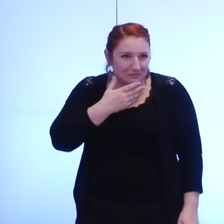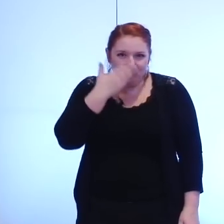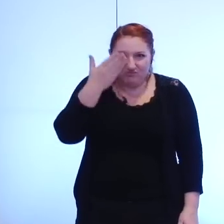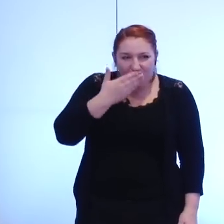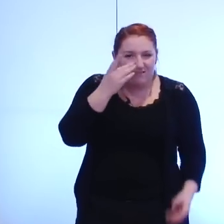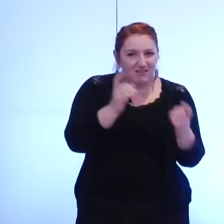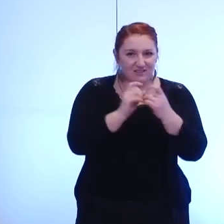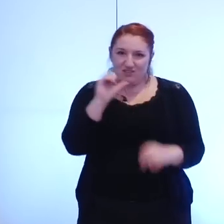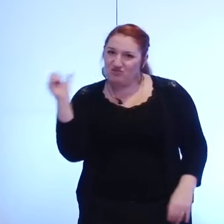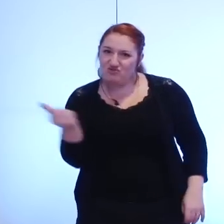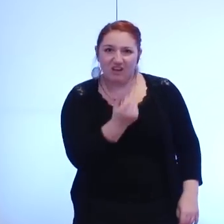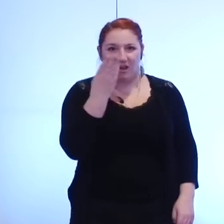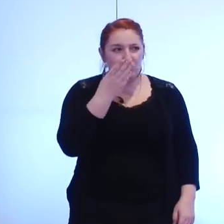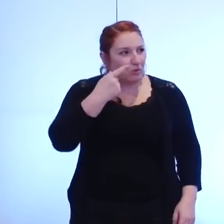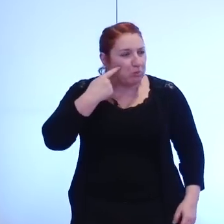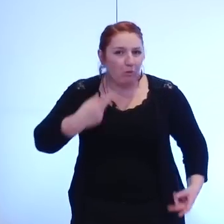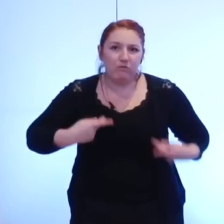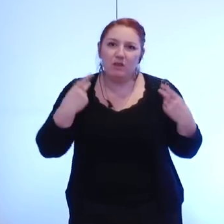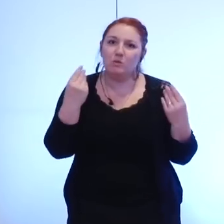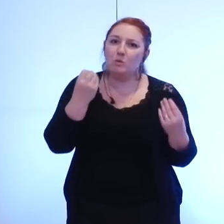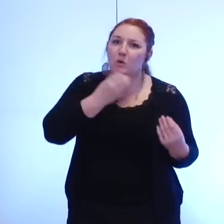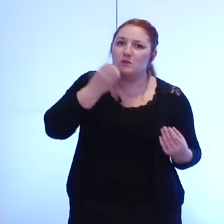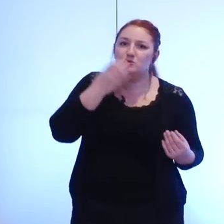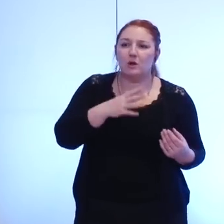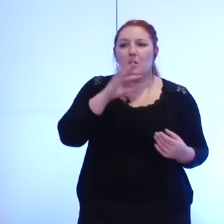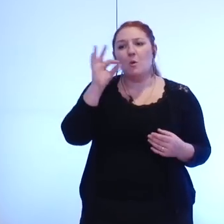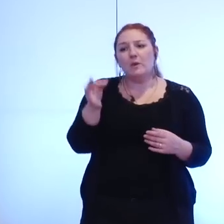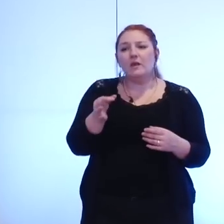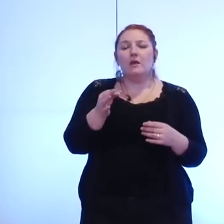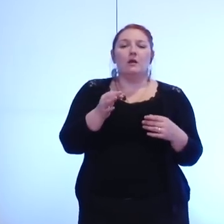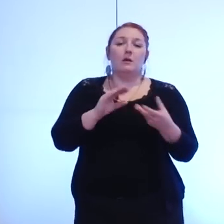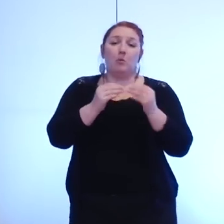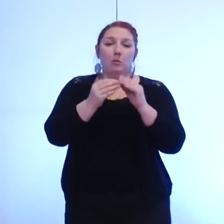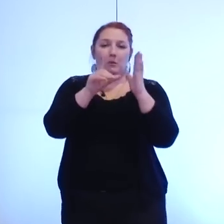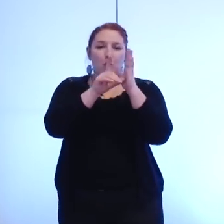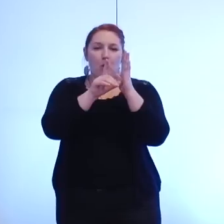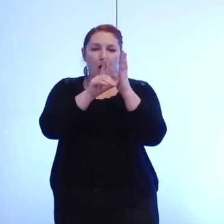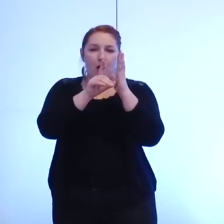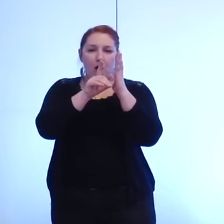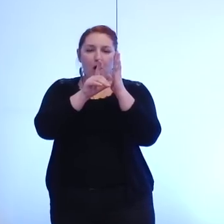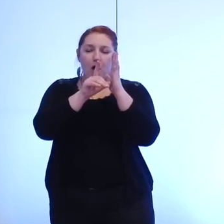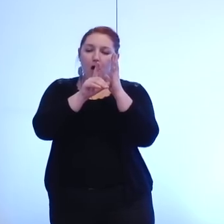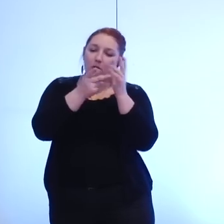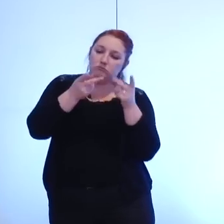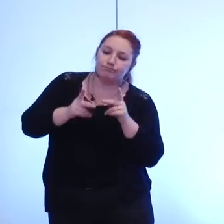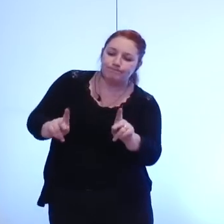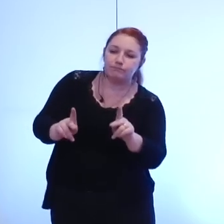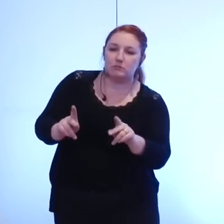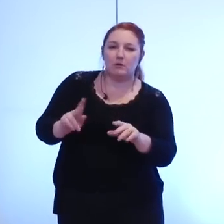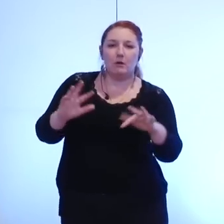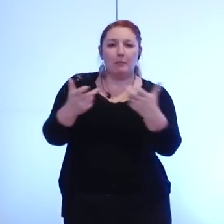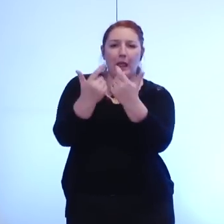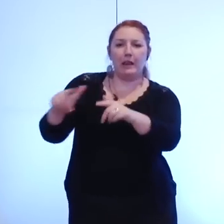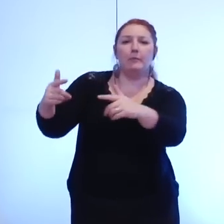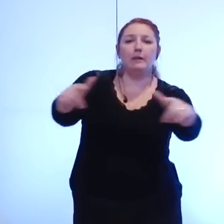usages quotidiens au-delà de son impact social indéniable alors que les déréglementations à marche forcée du marché de l'énergie bat son plein cette